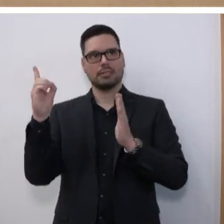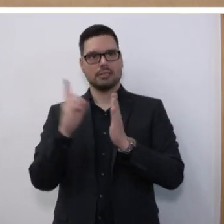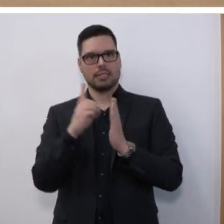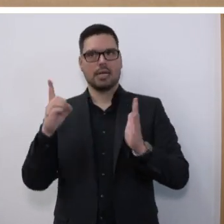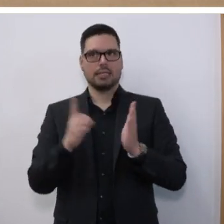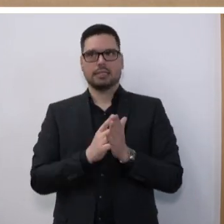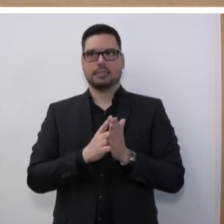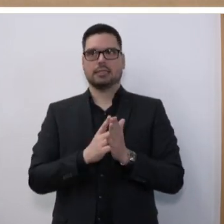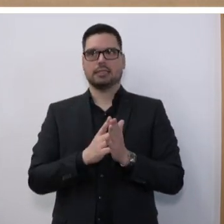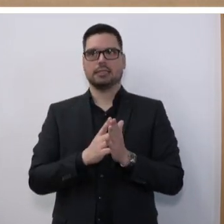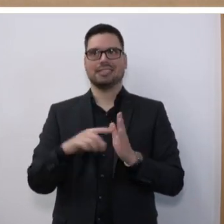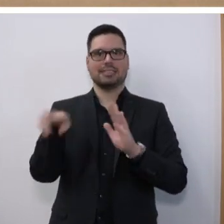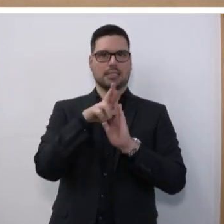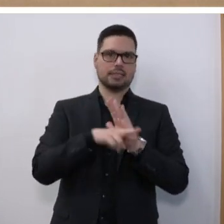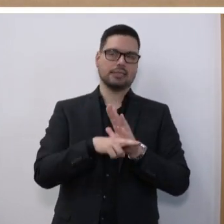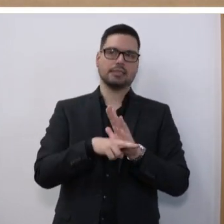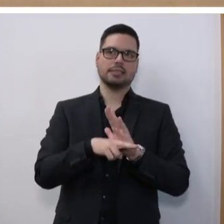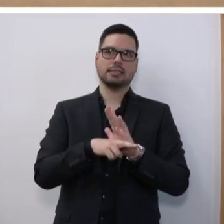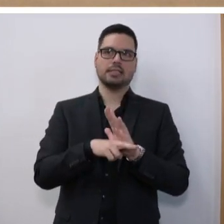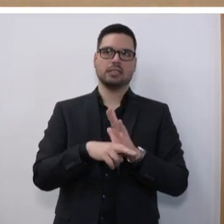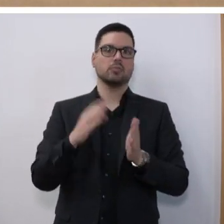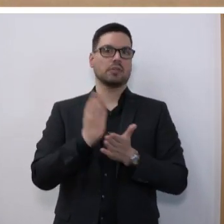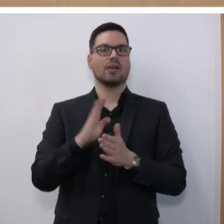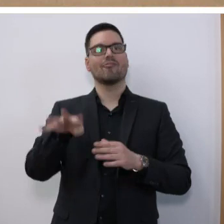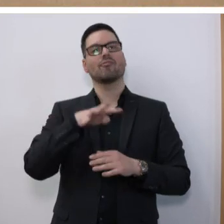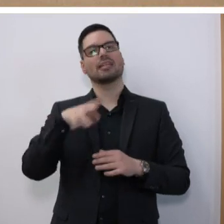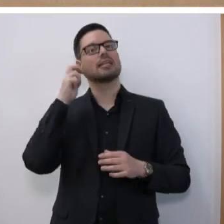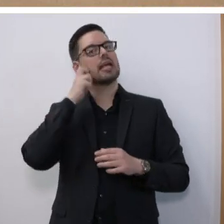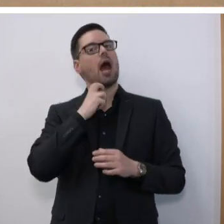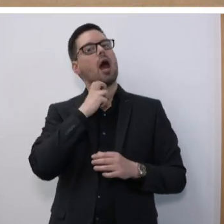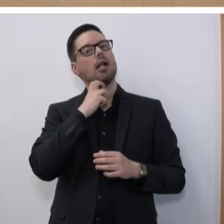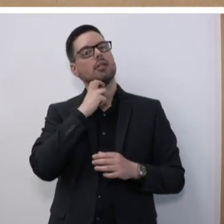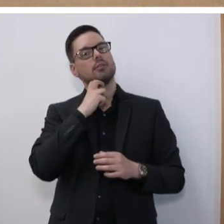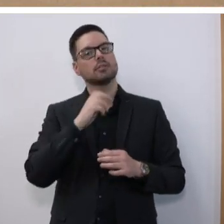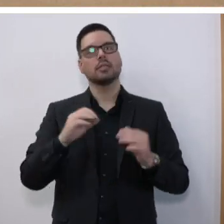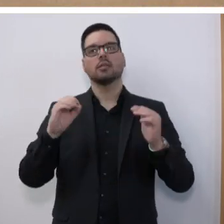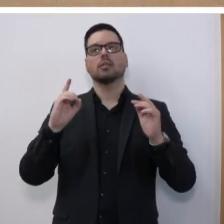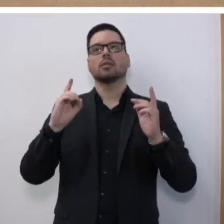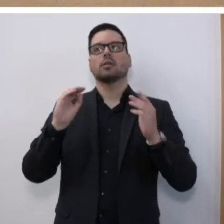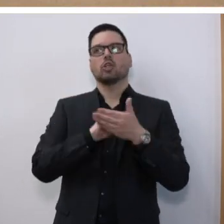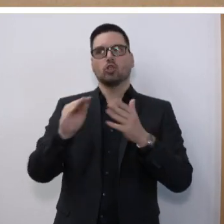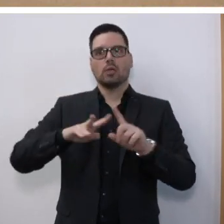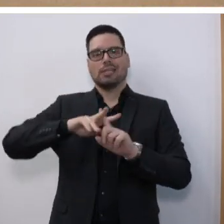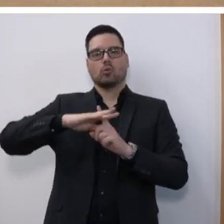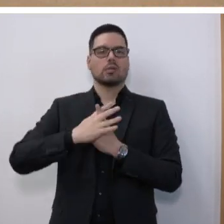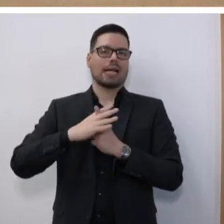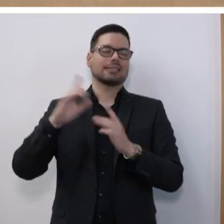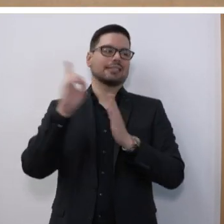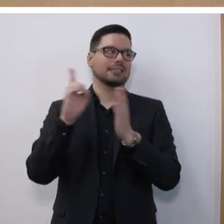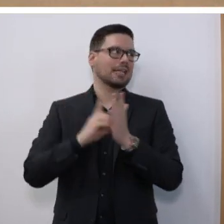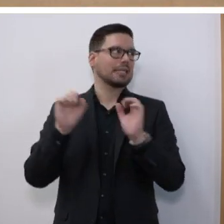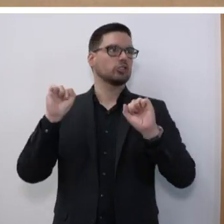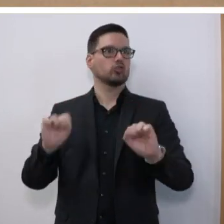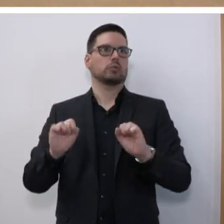Sie werden mit diesem Gesetz bereits mit Vollendung des 14. Lebensjahres im Schulkontext Datenschutz